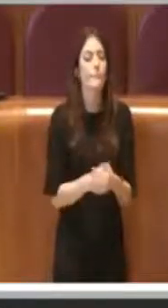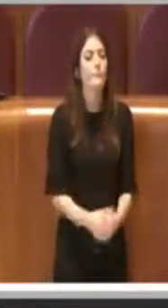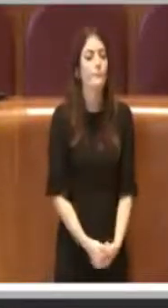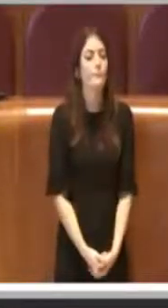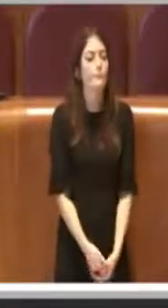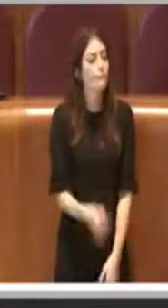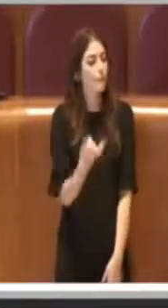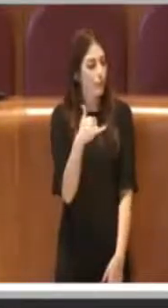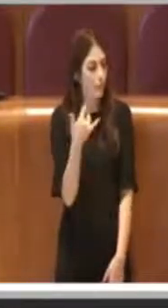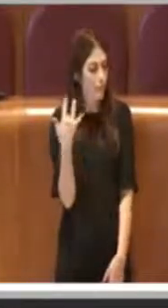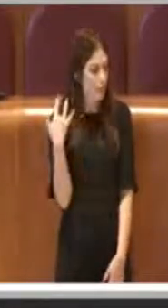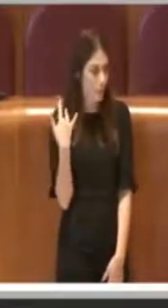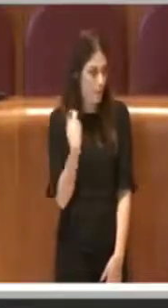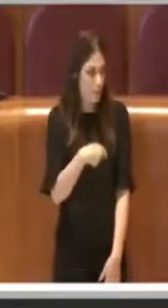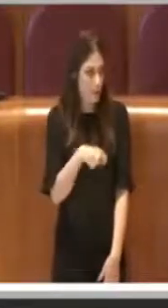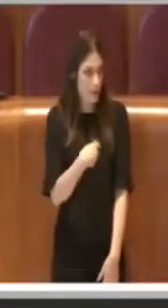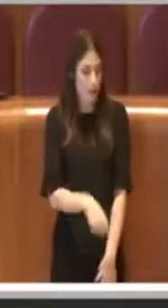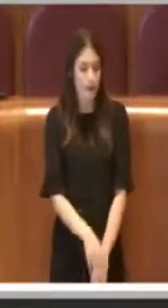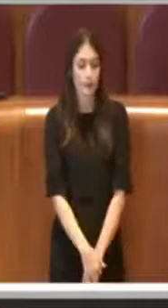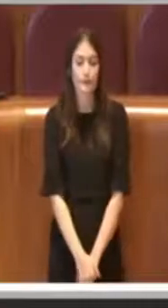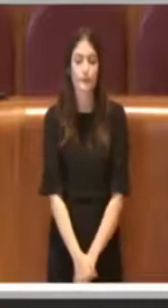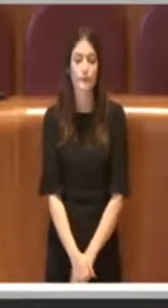Sì, grazie Presidente.